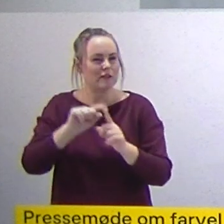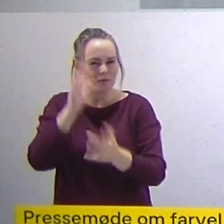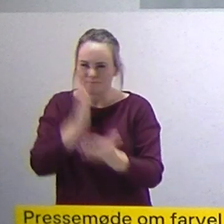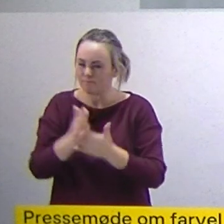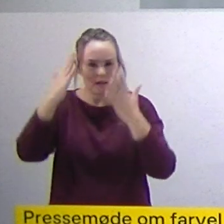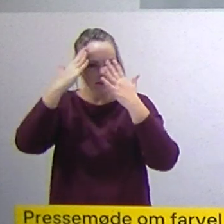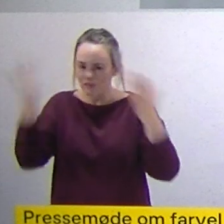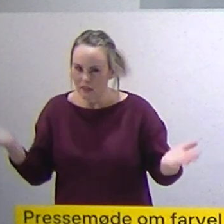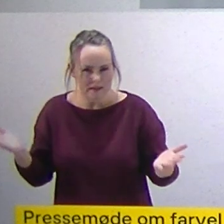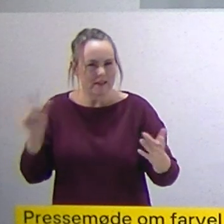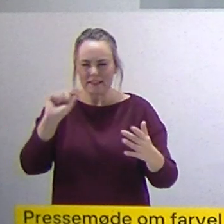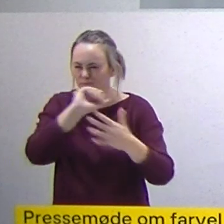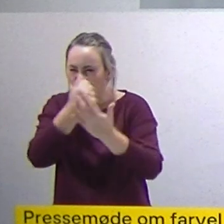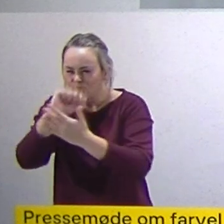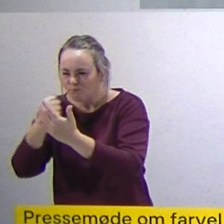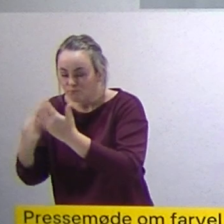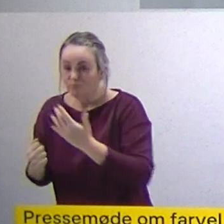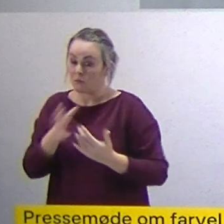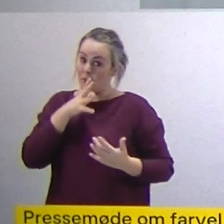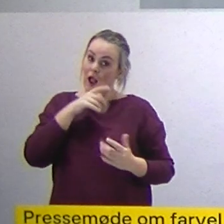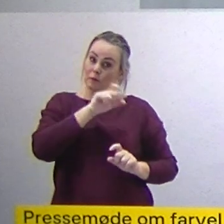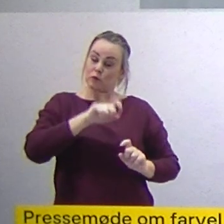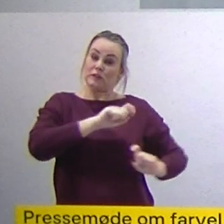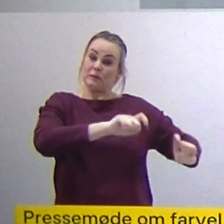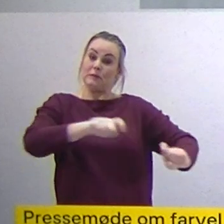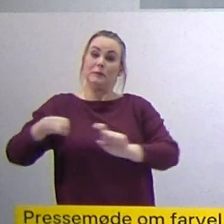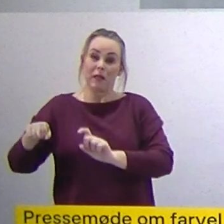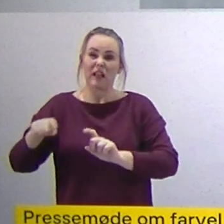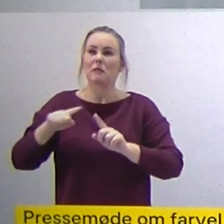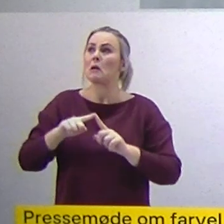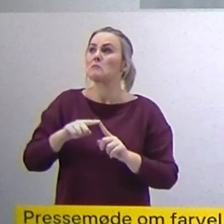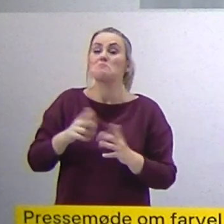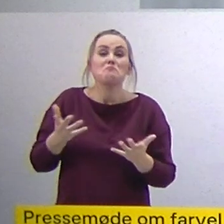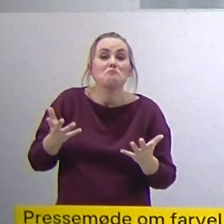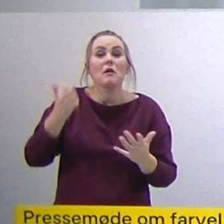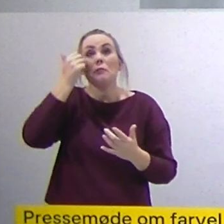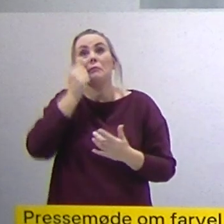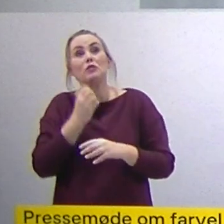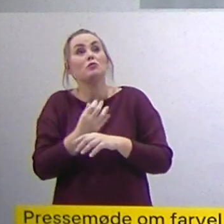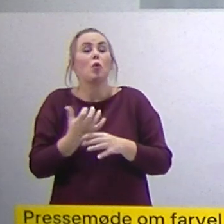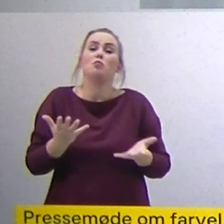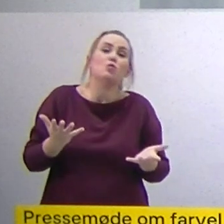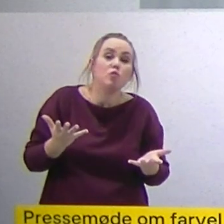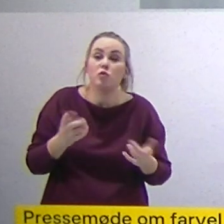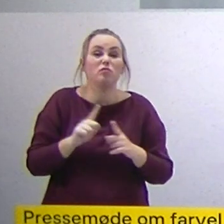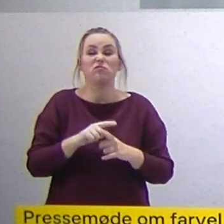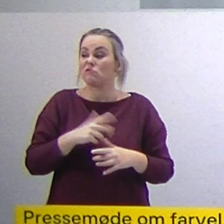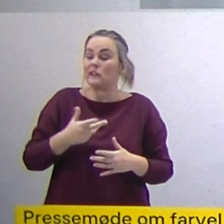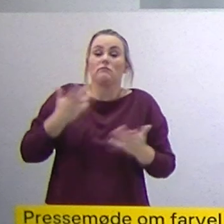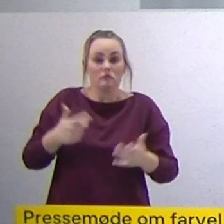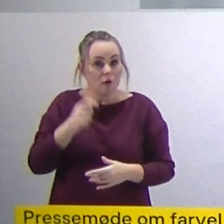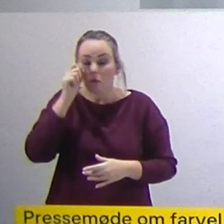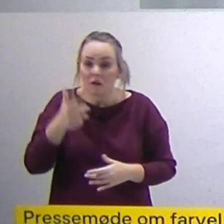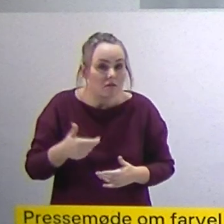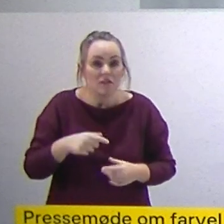rigtig mange smittede, og vi ved, at udenkronen giver mildere symptomer, så er der også nogen, der formentlig ikke bliver testet. Og vi kan også se, at der er en meget høj